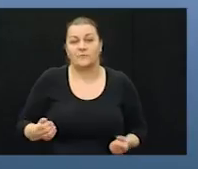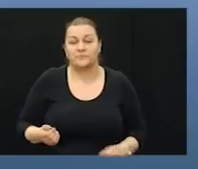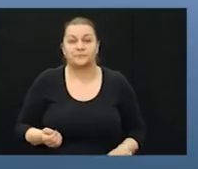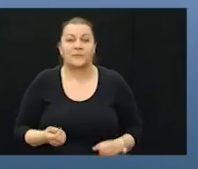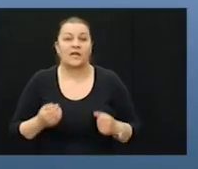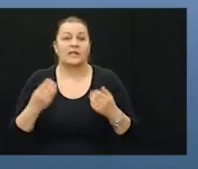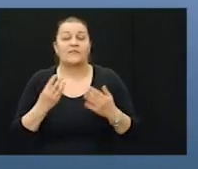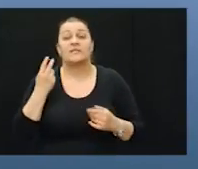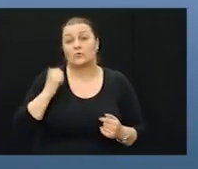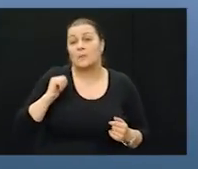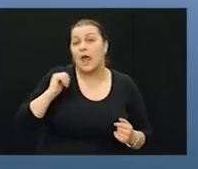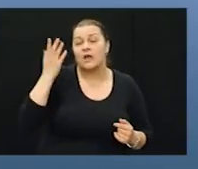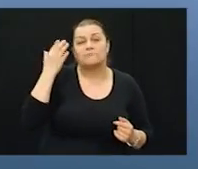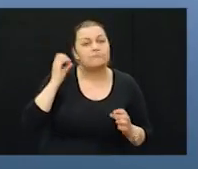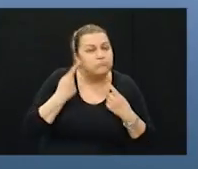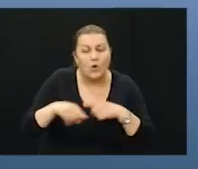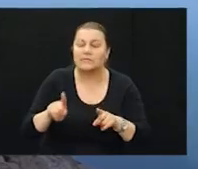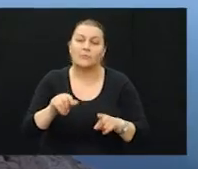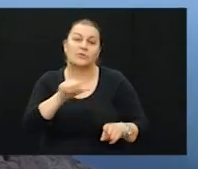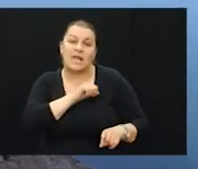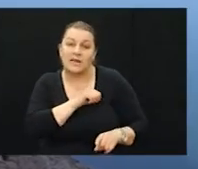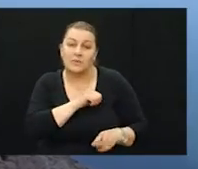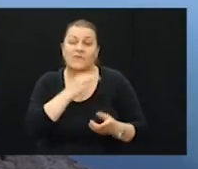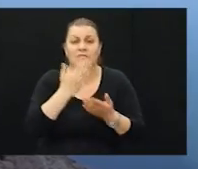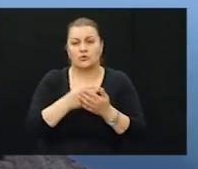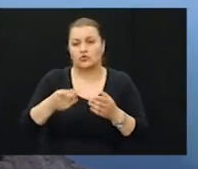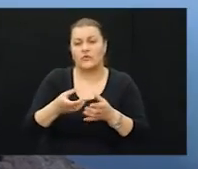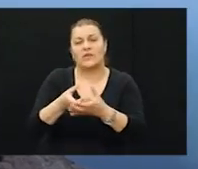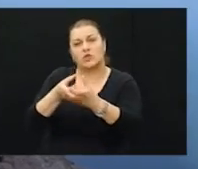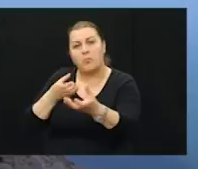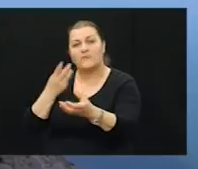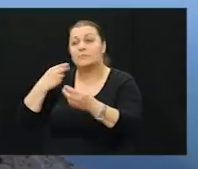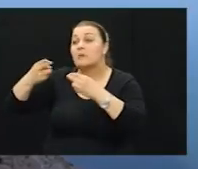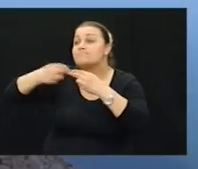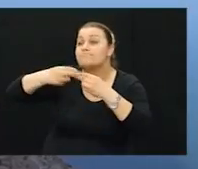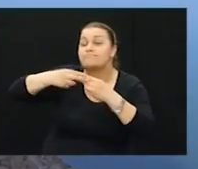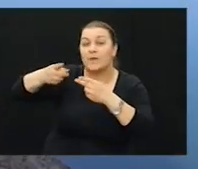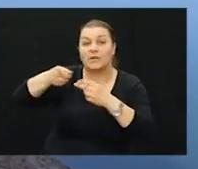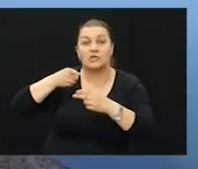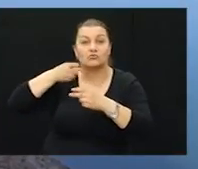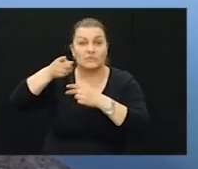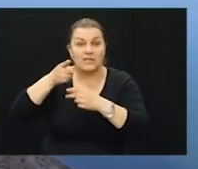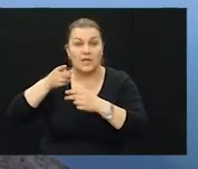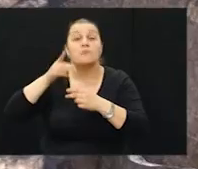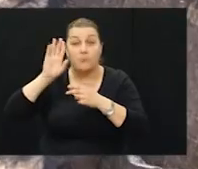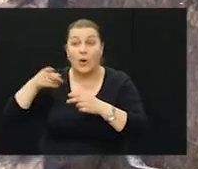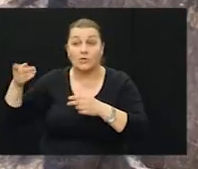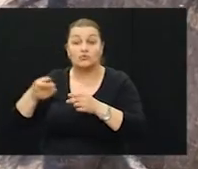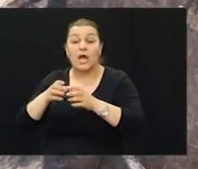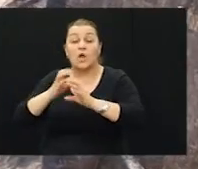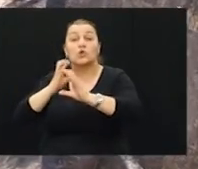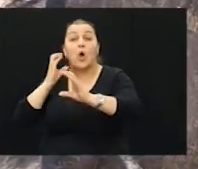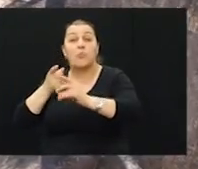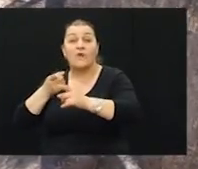posebice zanimljiva, zato što su neprijateljski topovi, tenkovi bili na dohvat sinja i oni su mogli sa tim